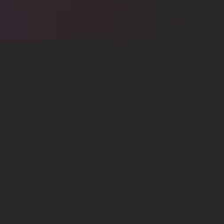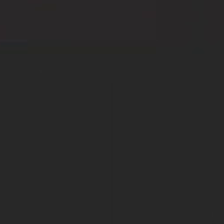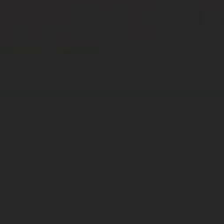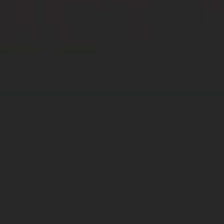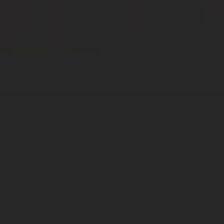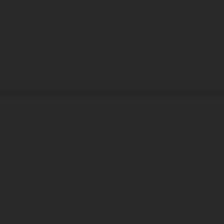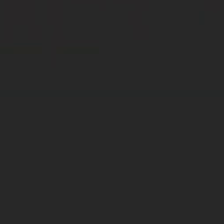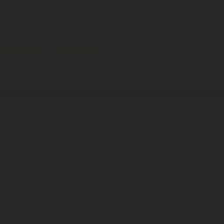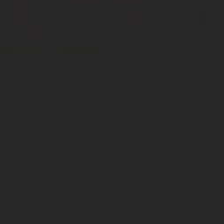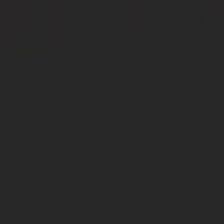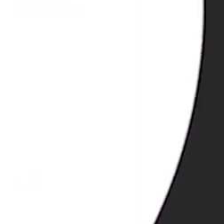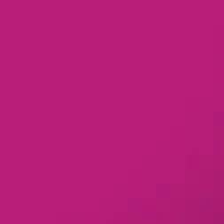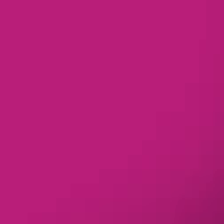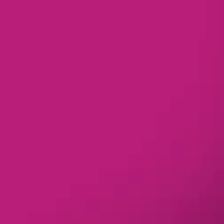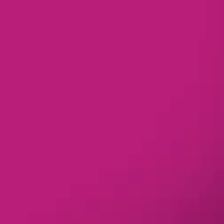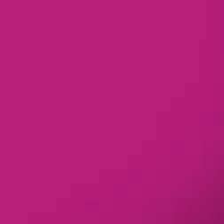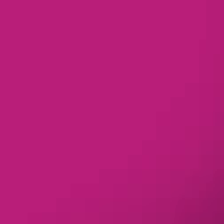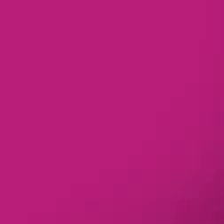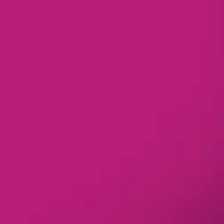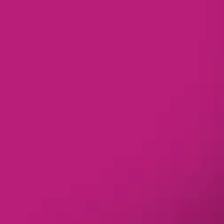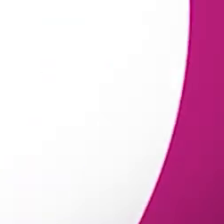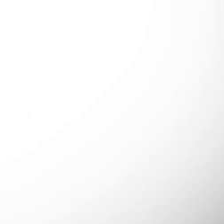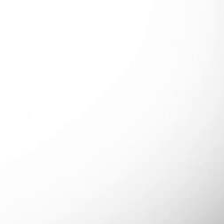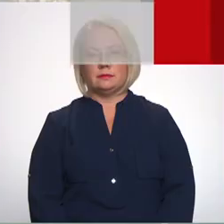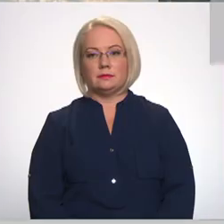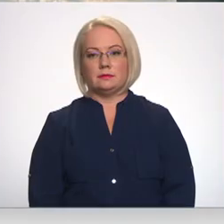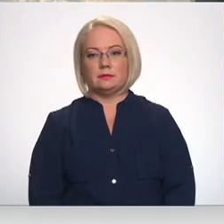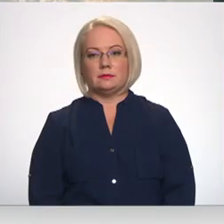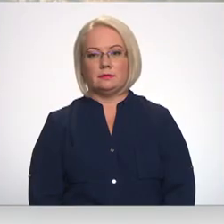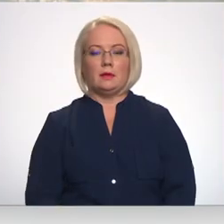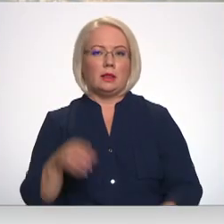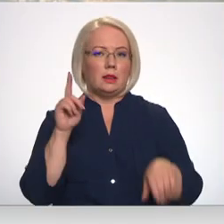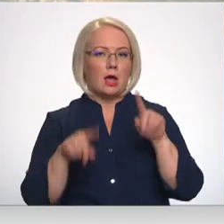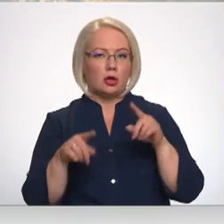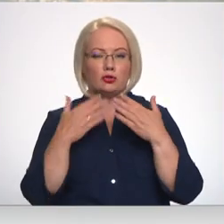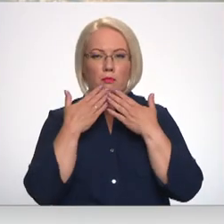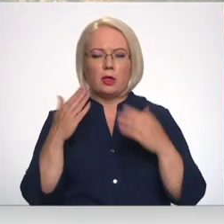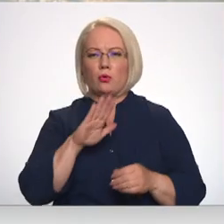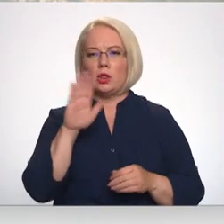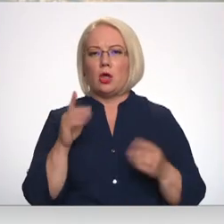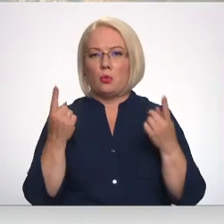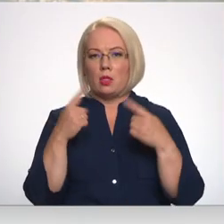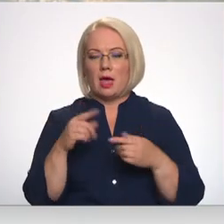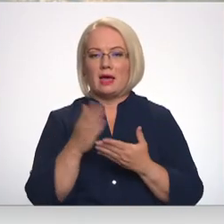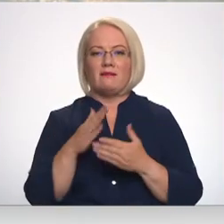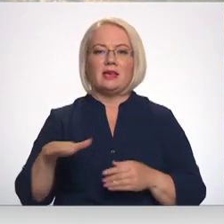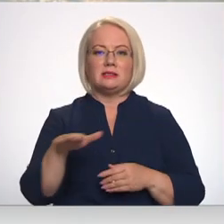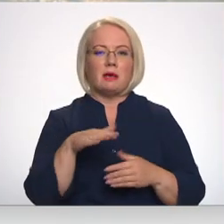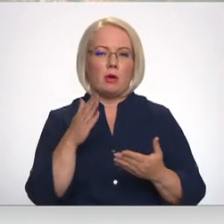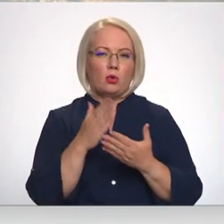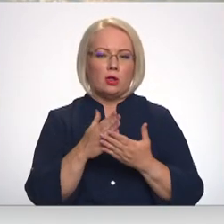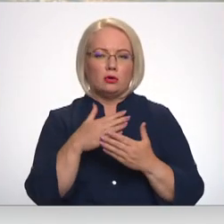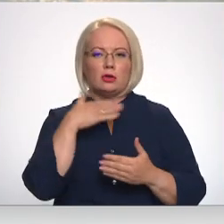Re, viss ēters ir te! Dāžu pēdējo dienu laikā bija cimē notikuši